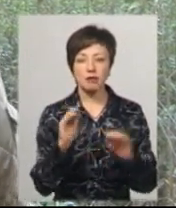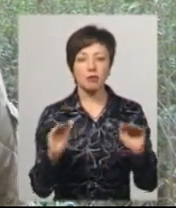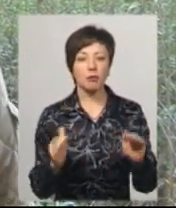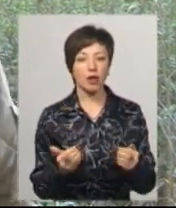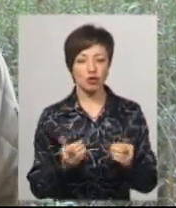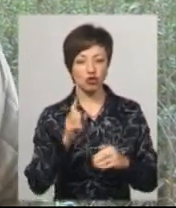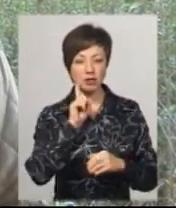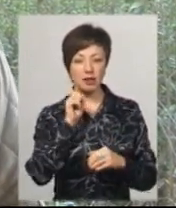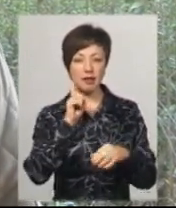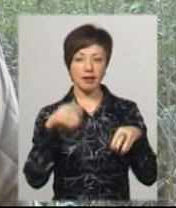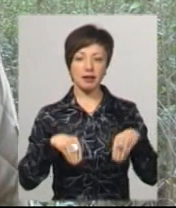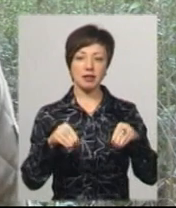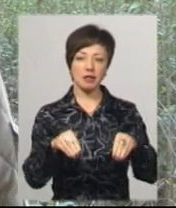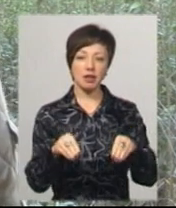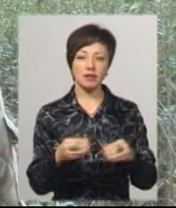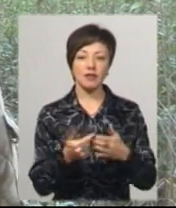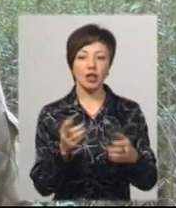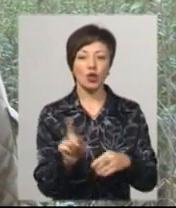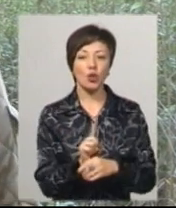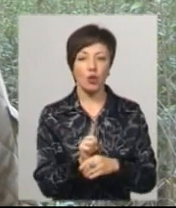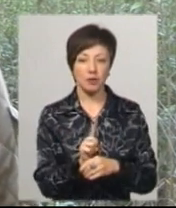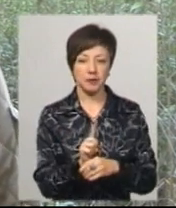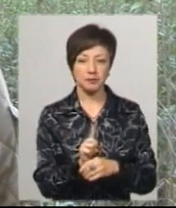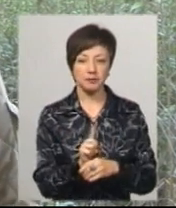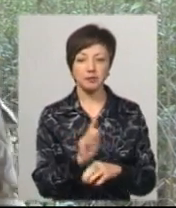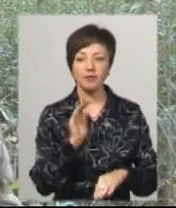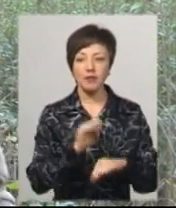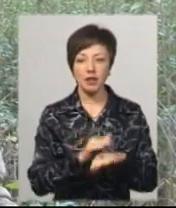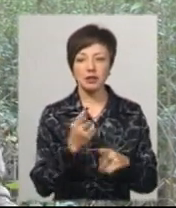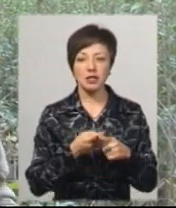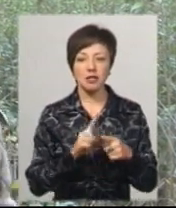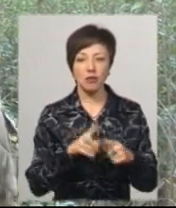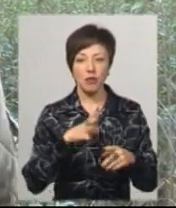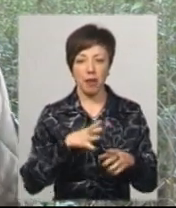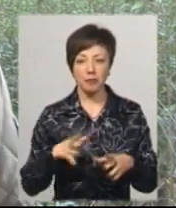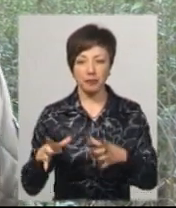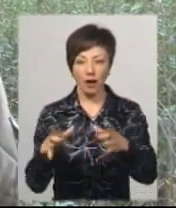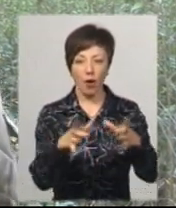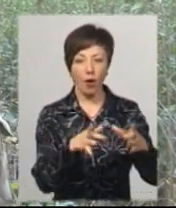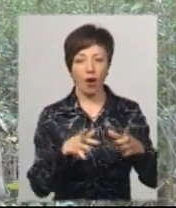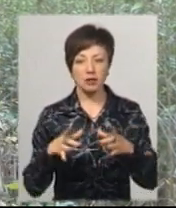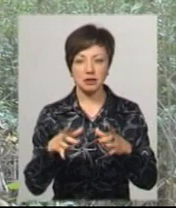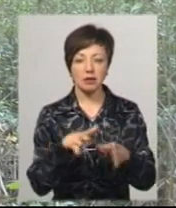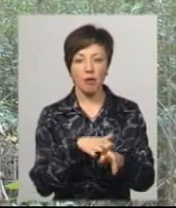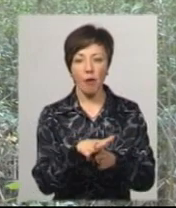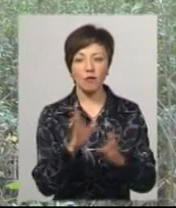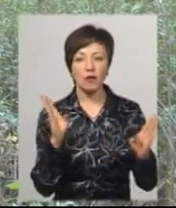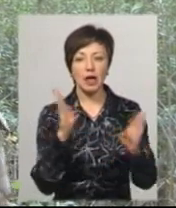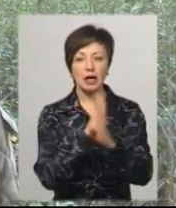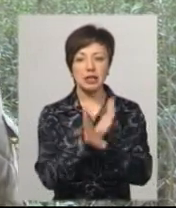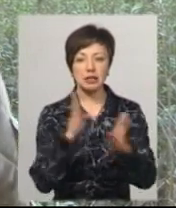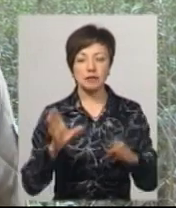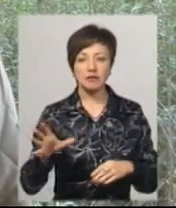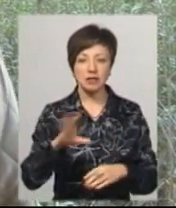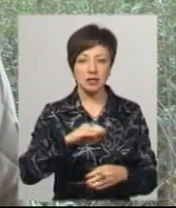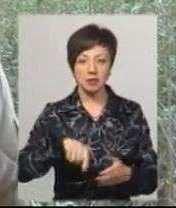зелених насаджень від норми. І фактично це була оаза, оаза, яка наповнювала крісно все місто, тут навіть